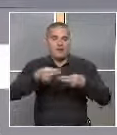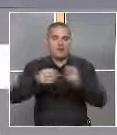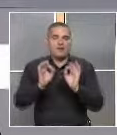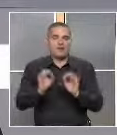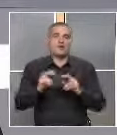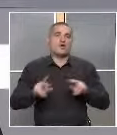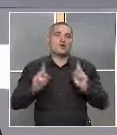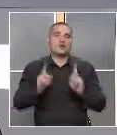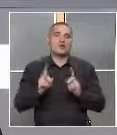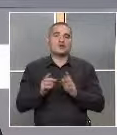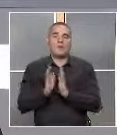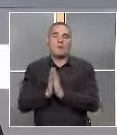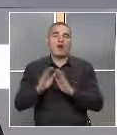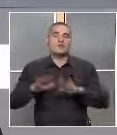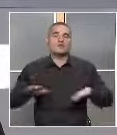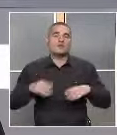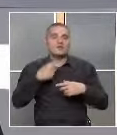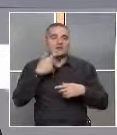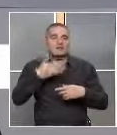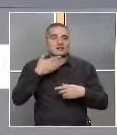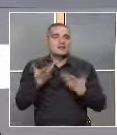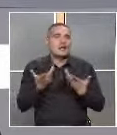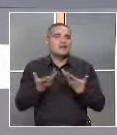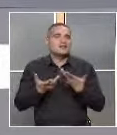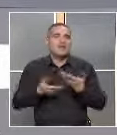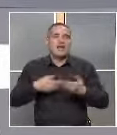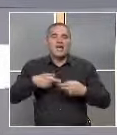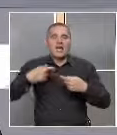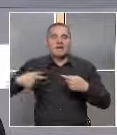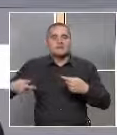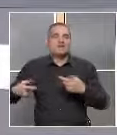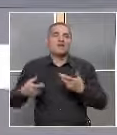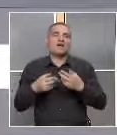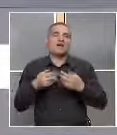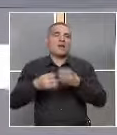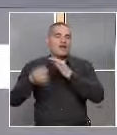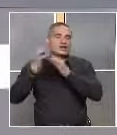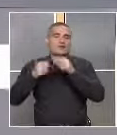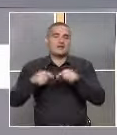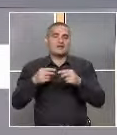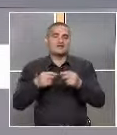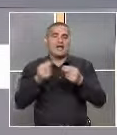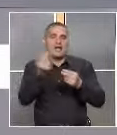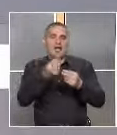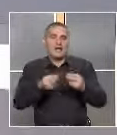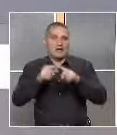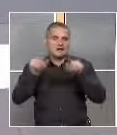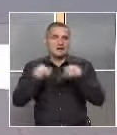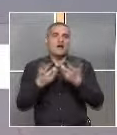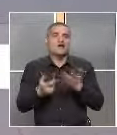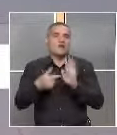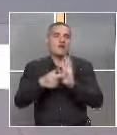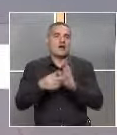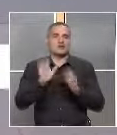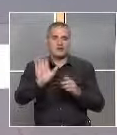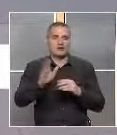помоли детето да разкаже как се развива историята в тези картинки. Ето по този начин. А какво показва